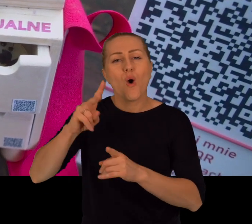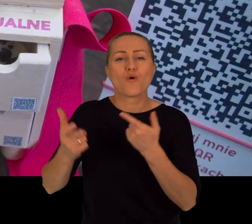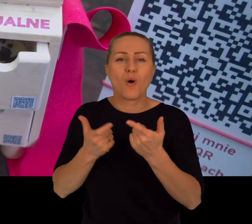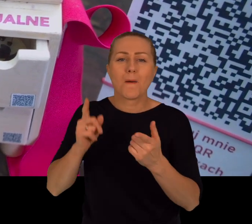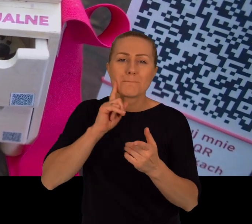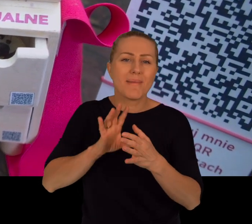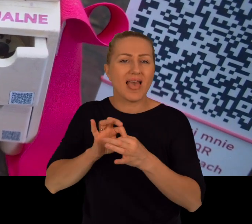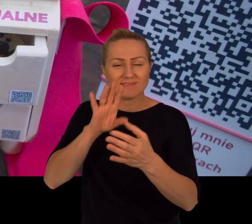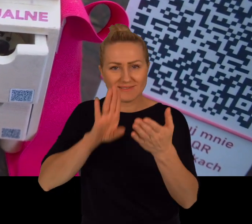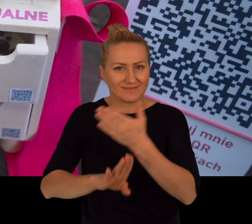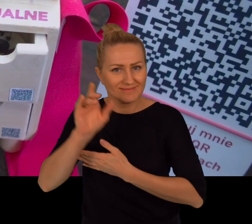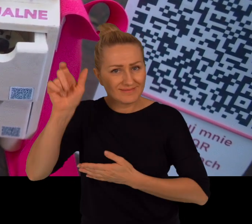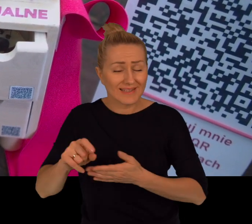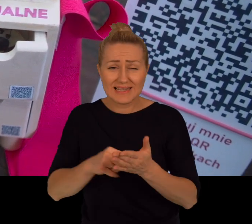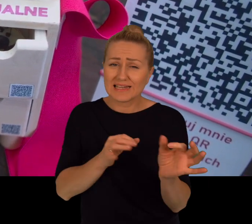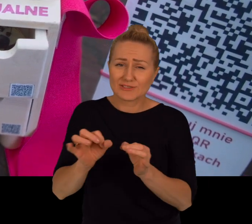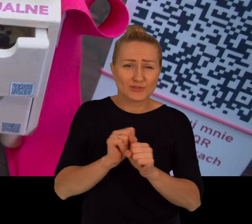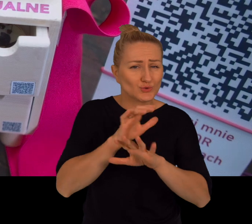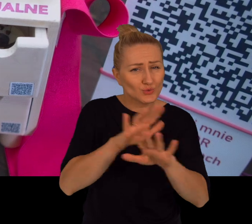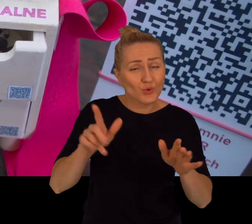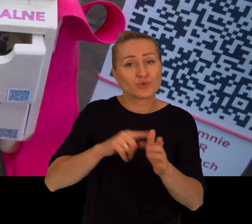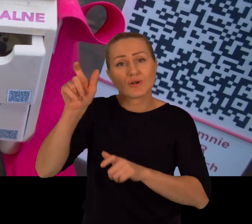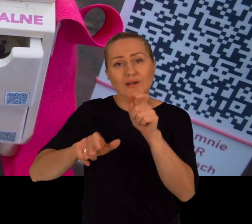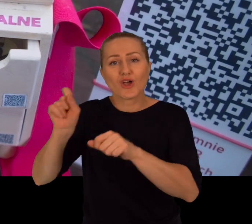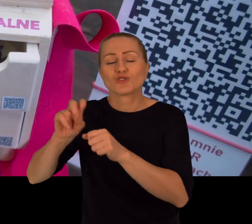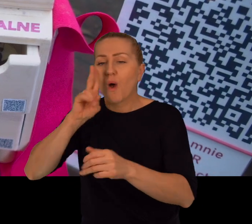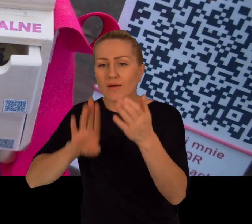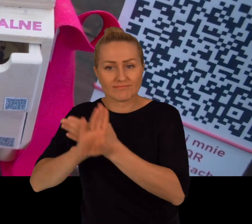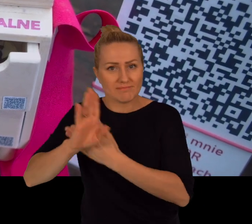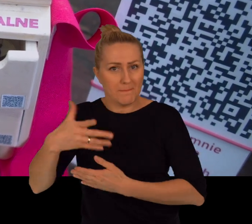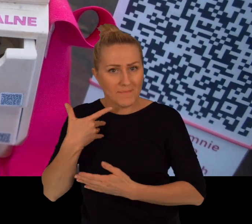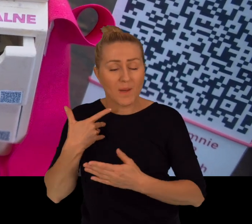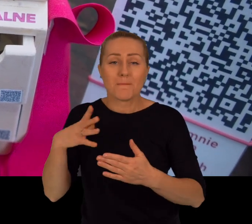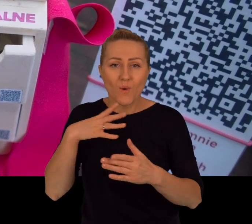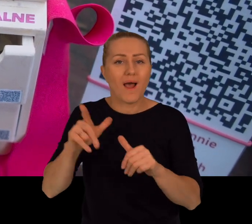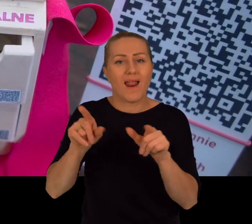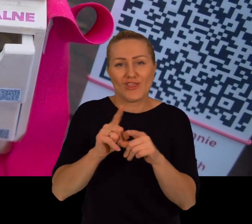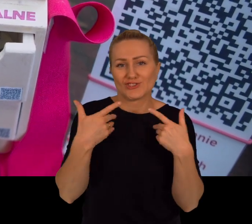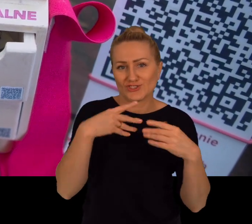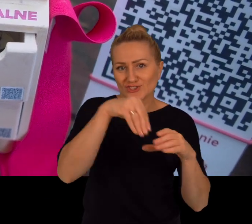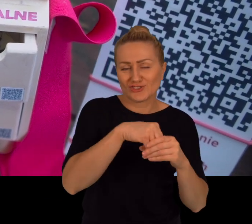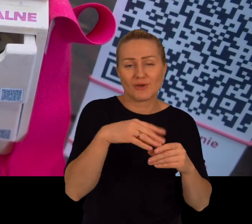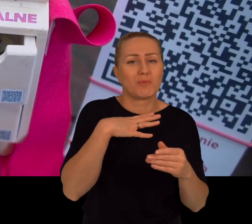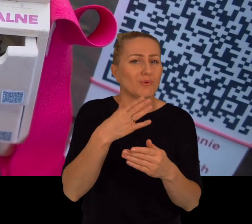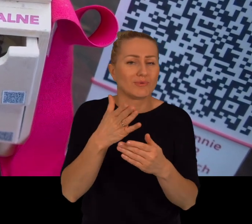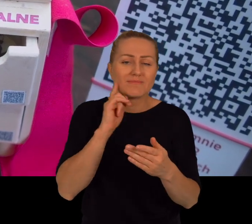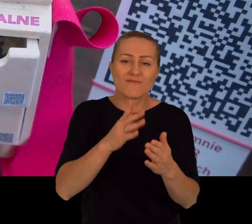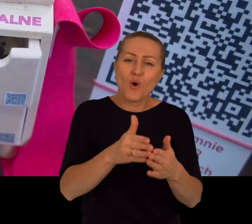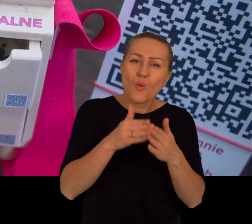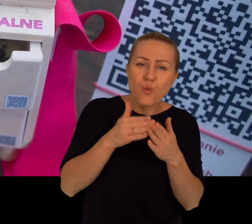postaci, która performuje męskość. W historii jest tego dużo. Są takie, które na scenie to robiły, a oprócz tego też w życiu